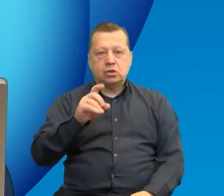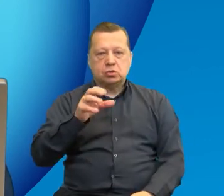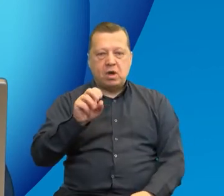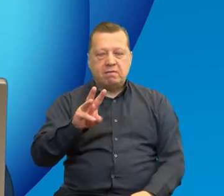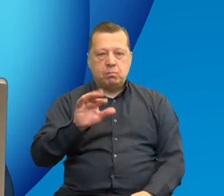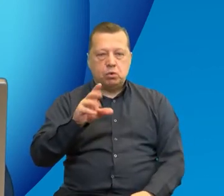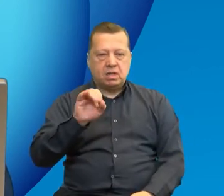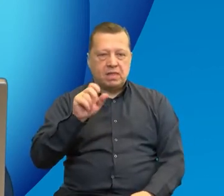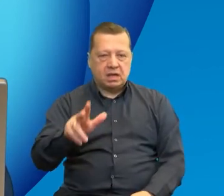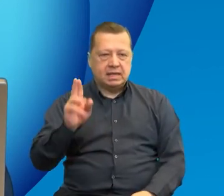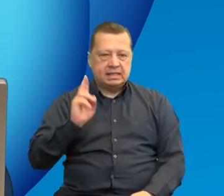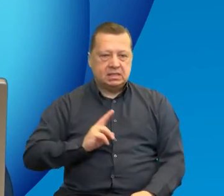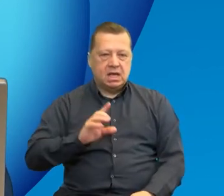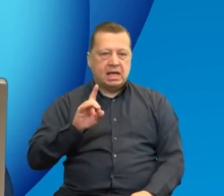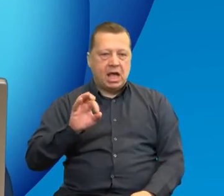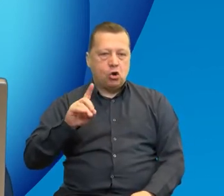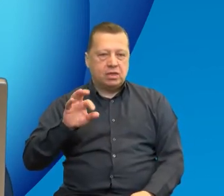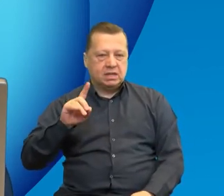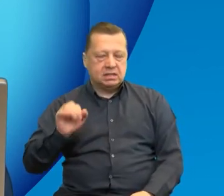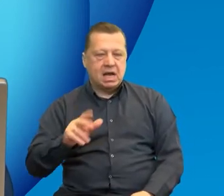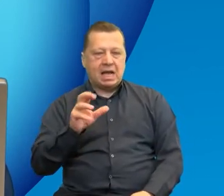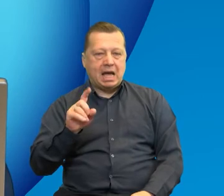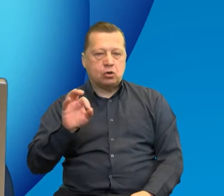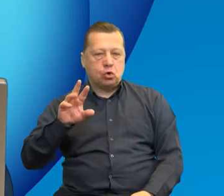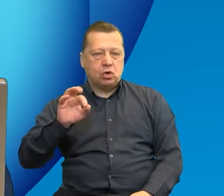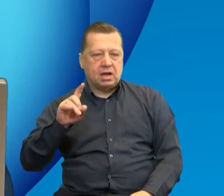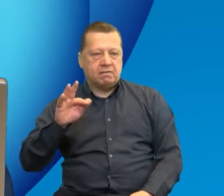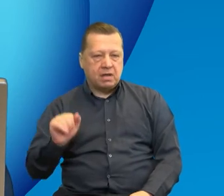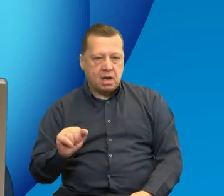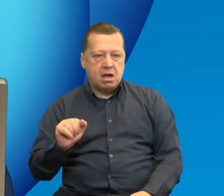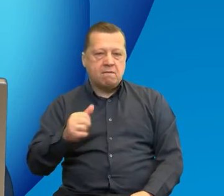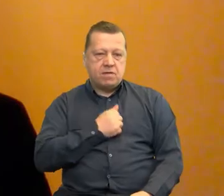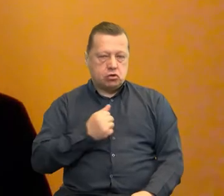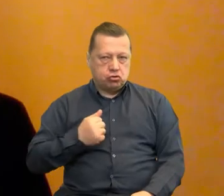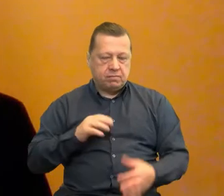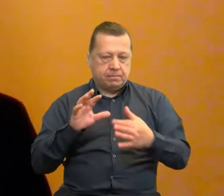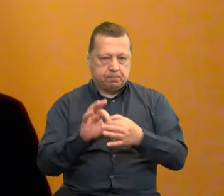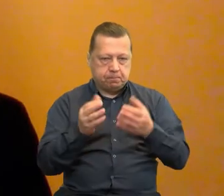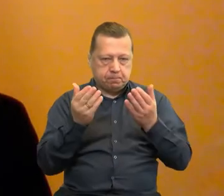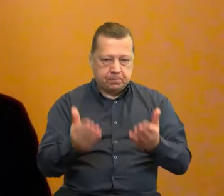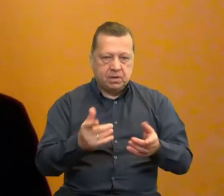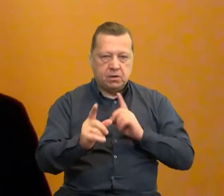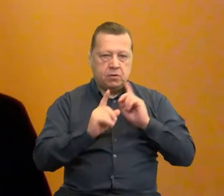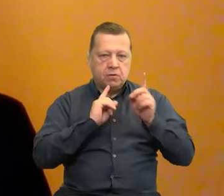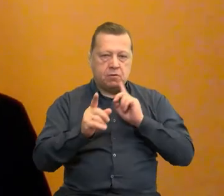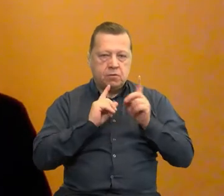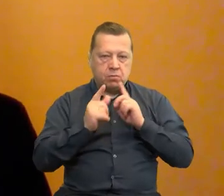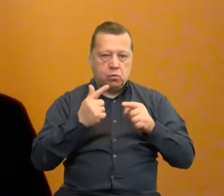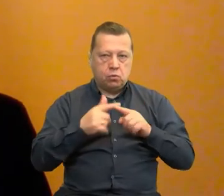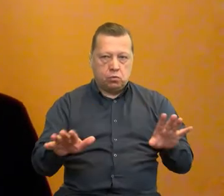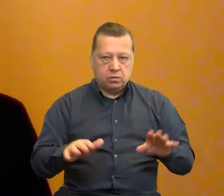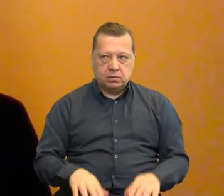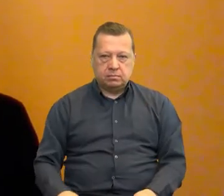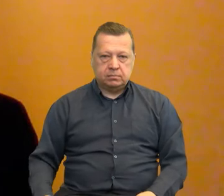z Instytutu Geodezji i Kartografii z Warszawy, abyśmy mogli porozmawiać krótko o tym projekcie.